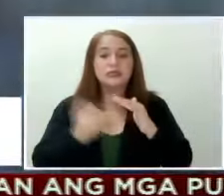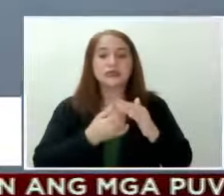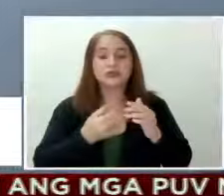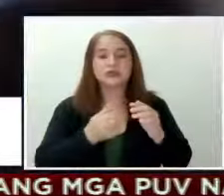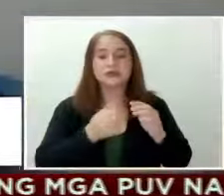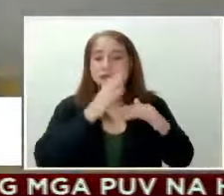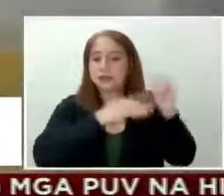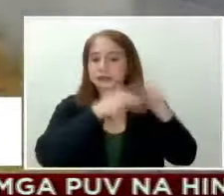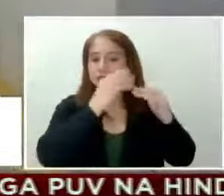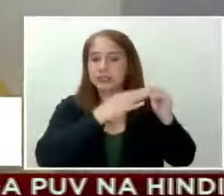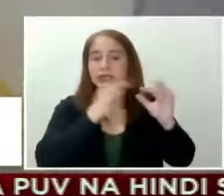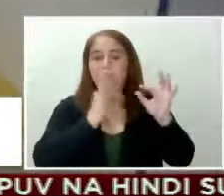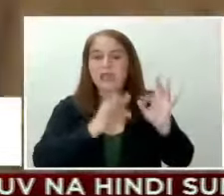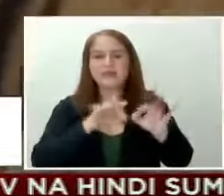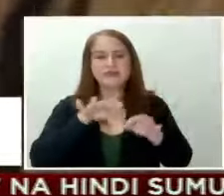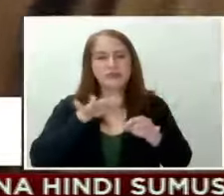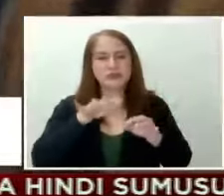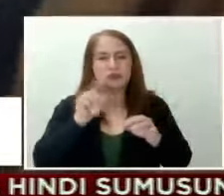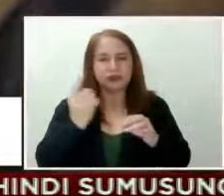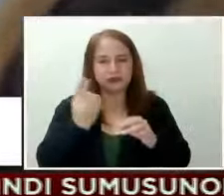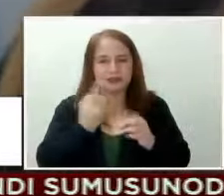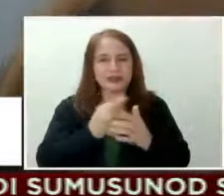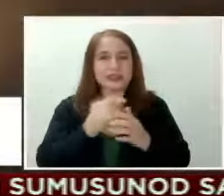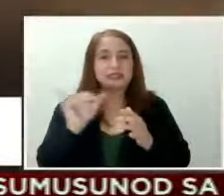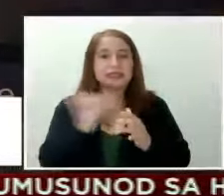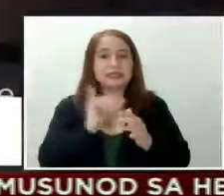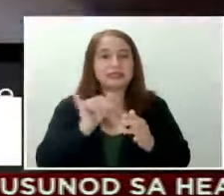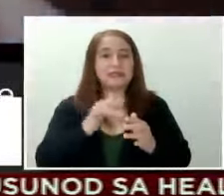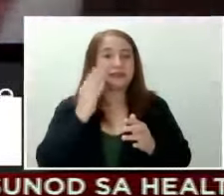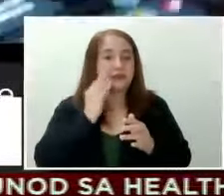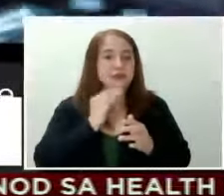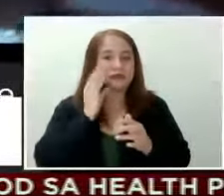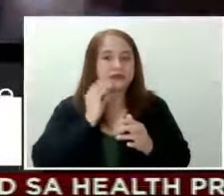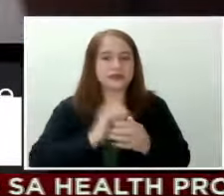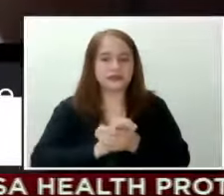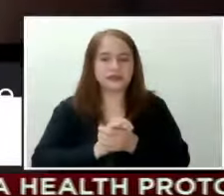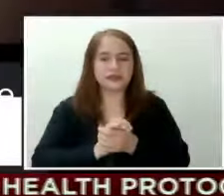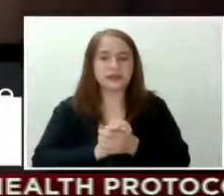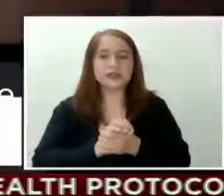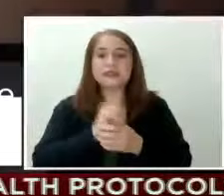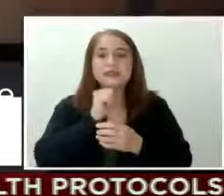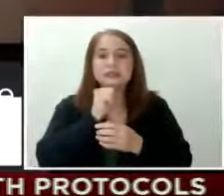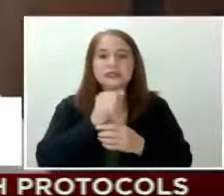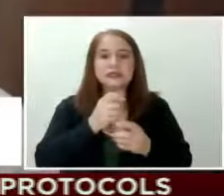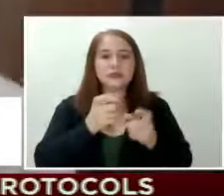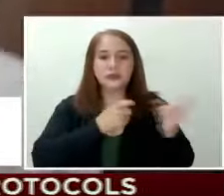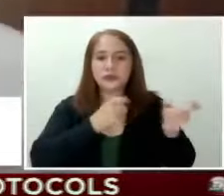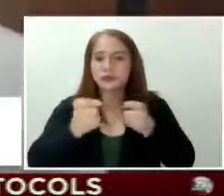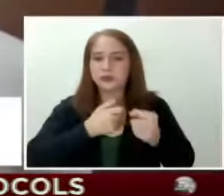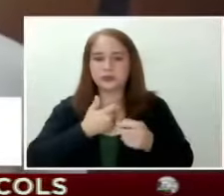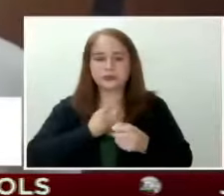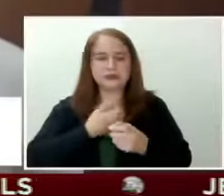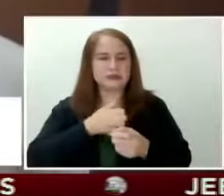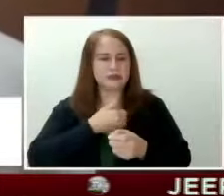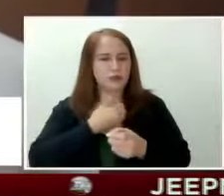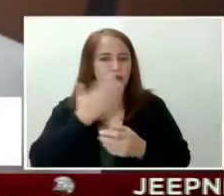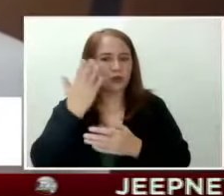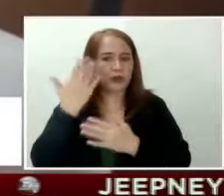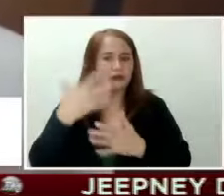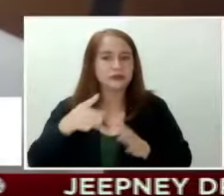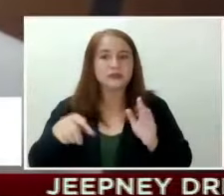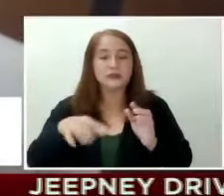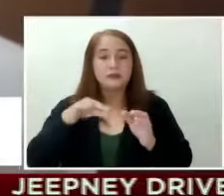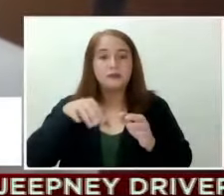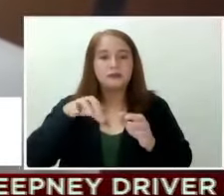kung mild symptoms tulad ng kanyang naranasan. Hindi rin niya napigilang maging emosyonal nang mag-negatibo na